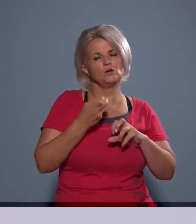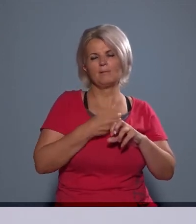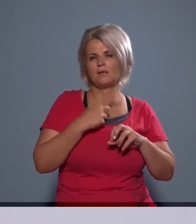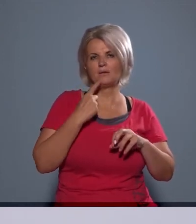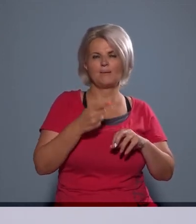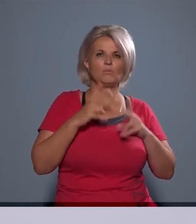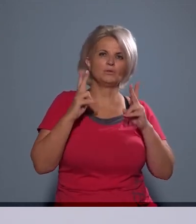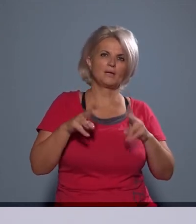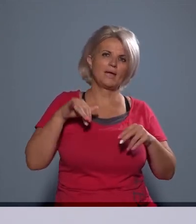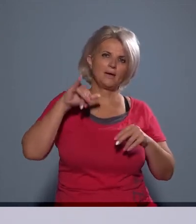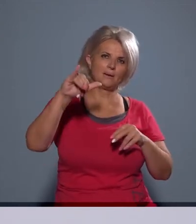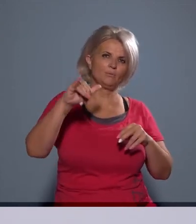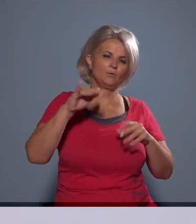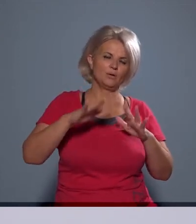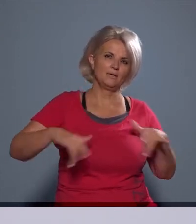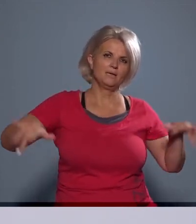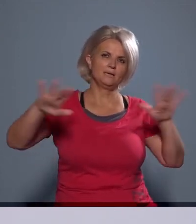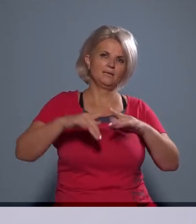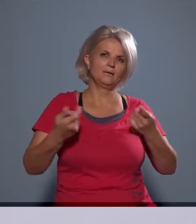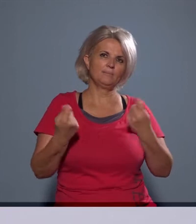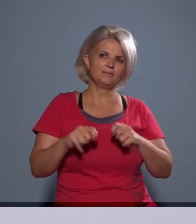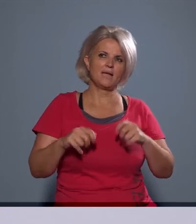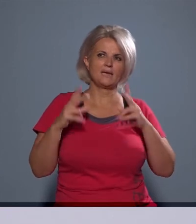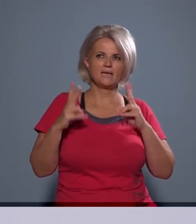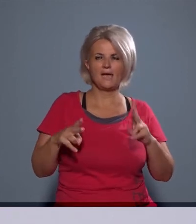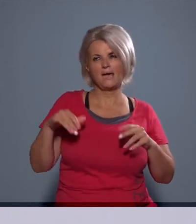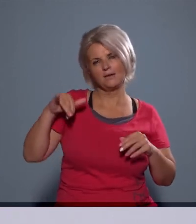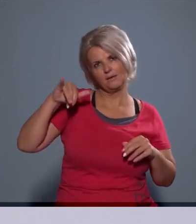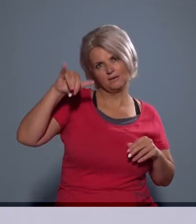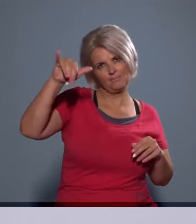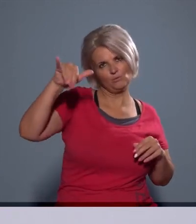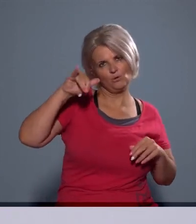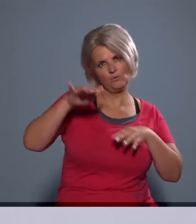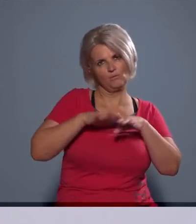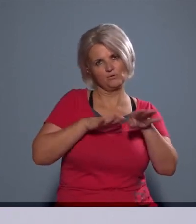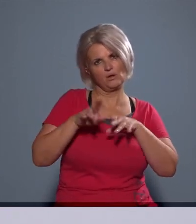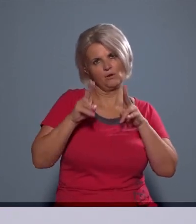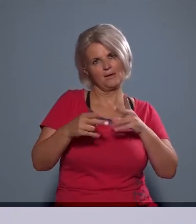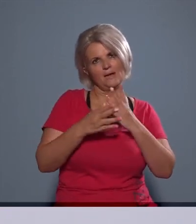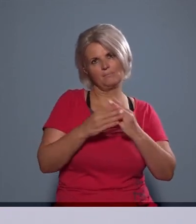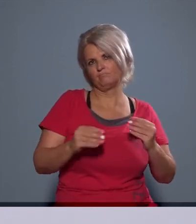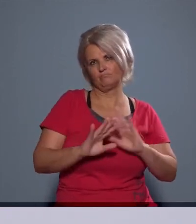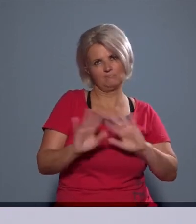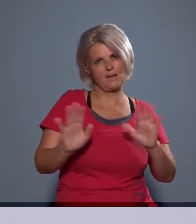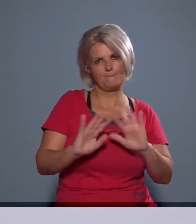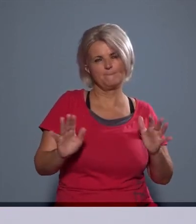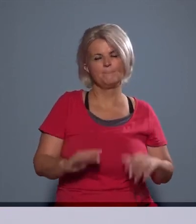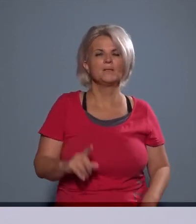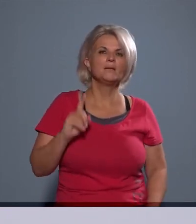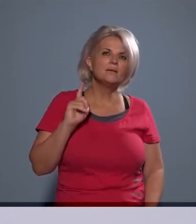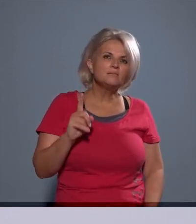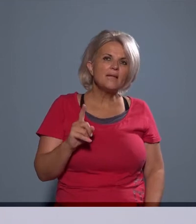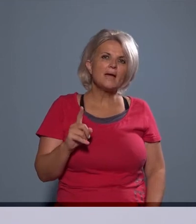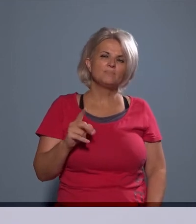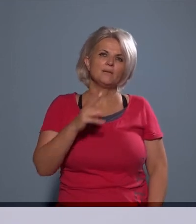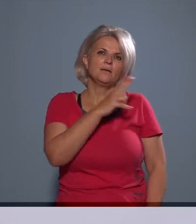repülőteret, soha nem mondta azt, hogy meg kell szüntetni a légiforgalmat, ezek nyilván illuzórikus követelések lennének. Arról persze már lehetne beszélni, hogy éppen